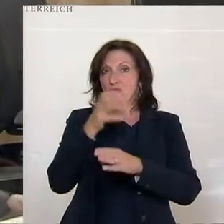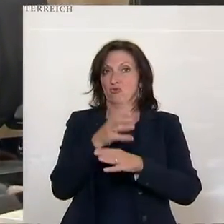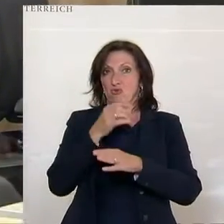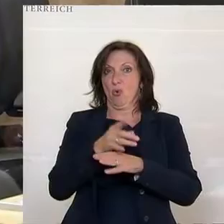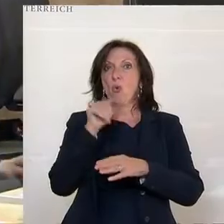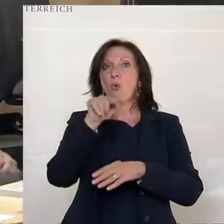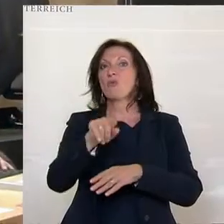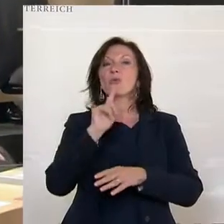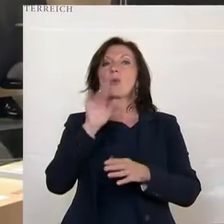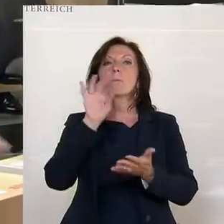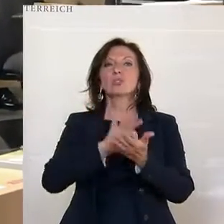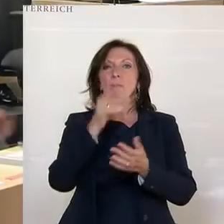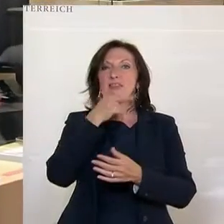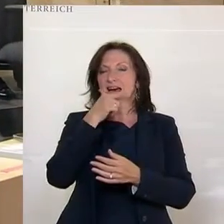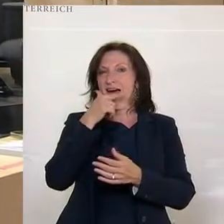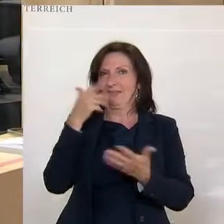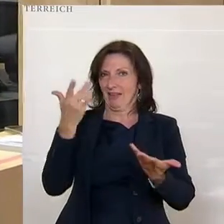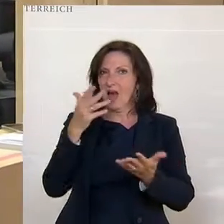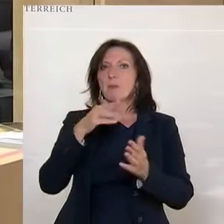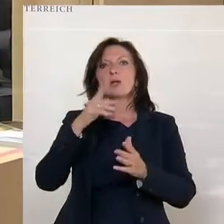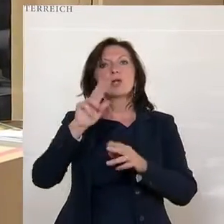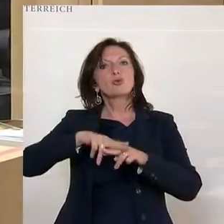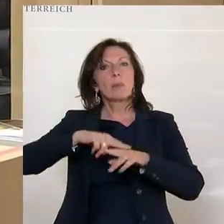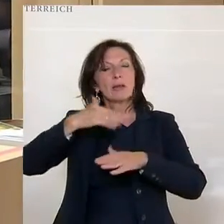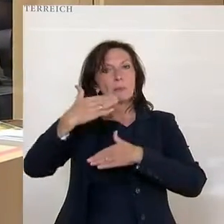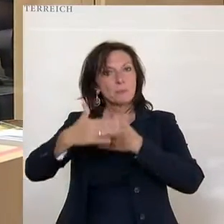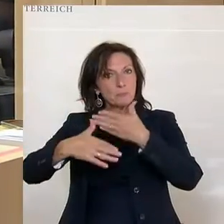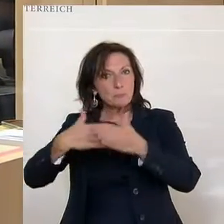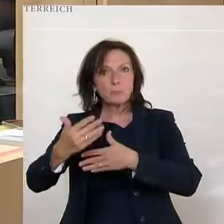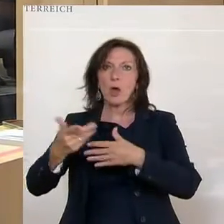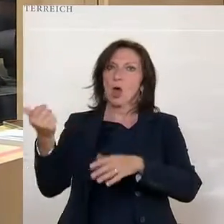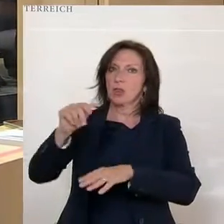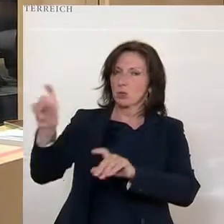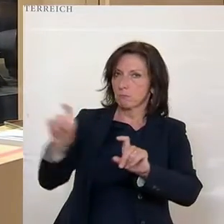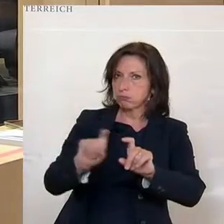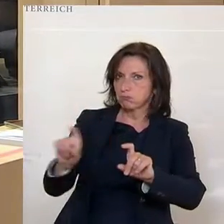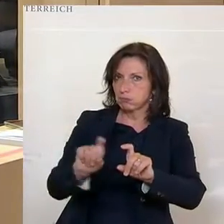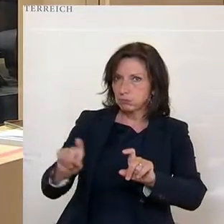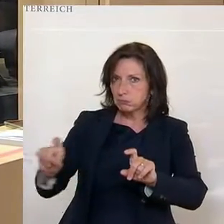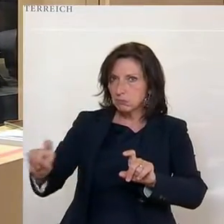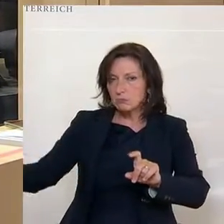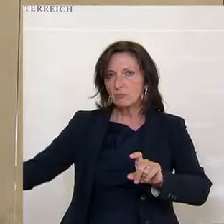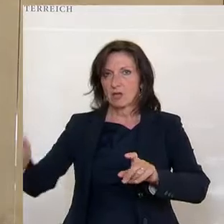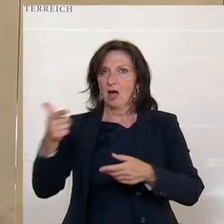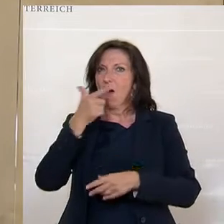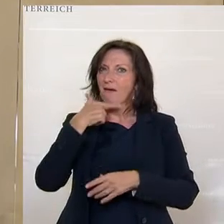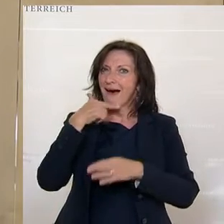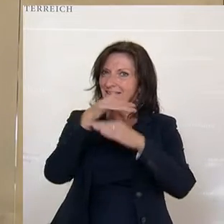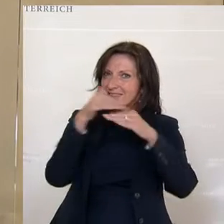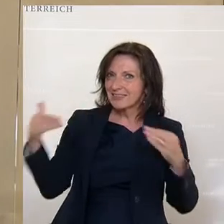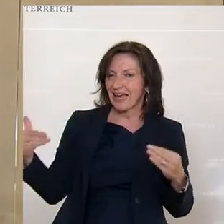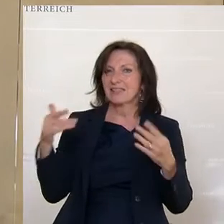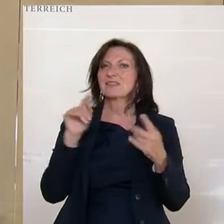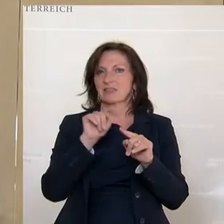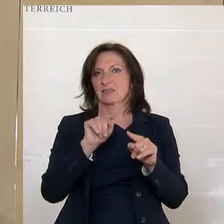eingeschränktes Alterssegment. Mit der Zeit, wie schon gesagt, haben wir dann eben zusätzliche Impfstoffe bekommen. Dazu wurde auch dann das Alterslimit bei zumindest eben einem